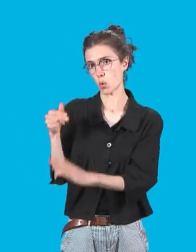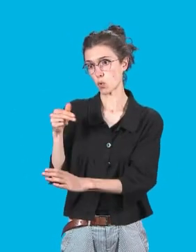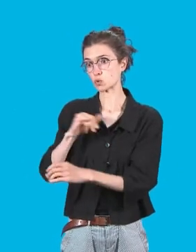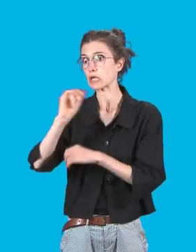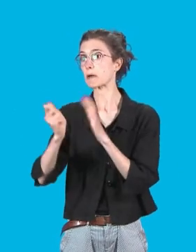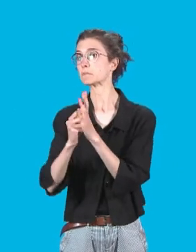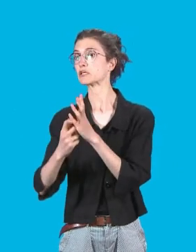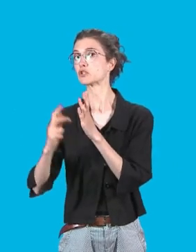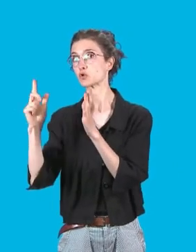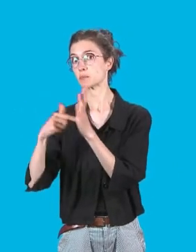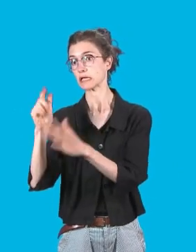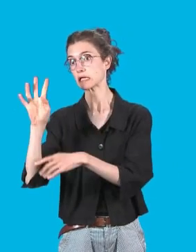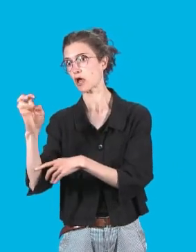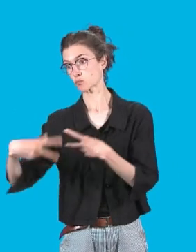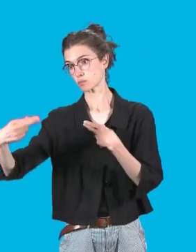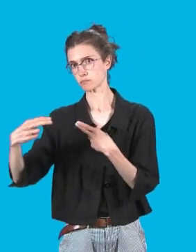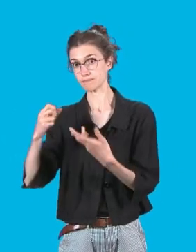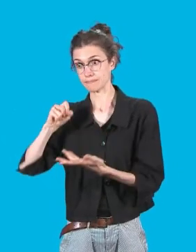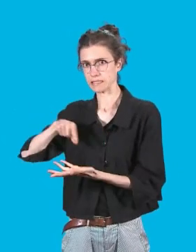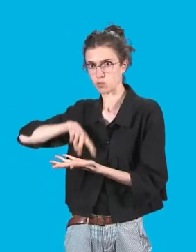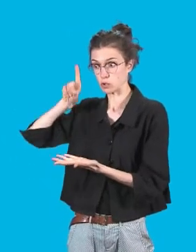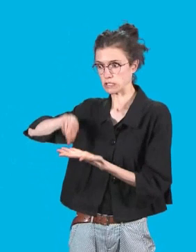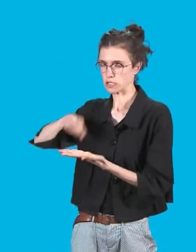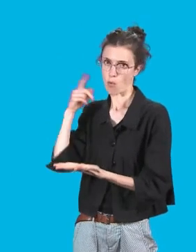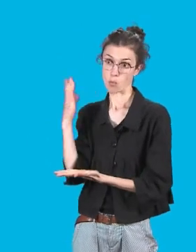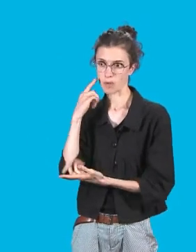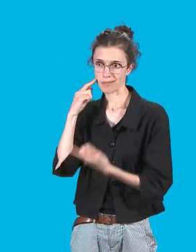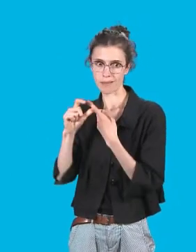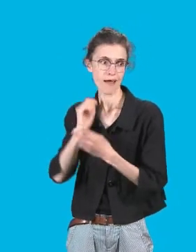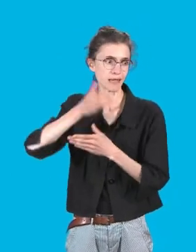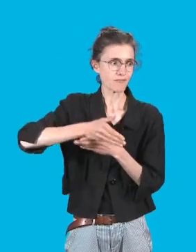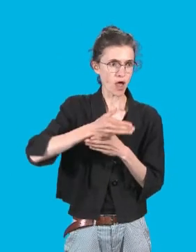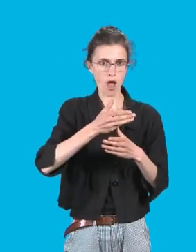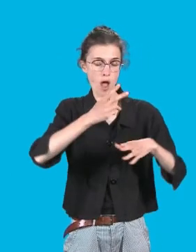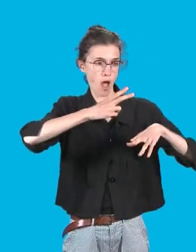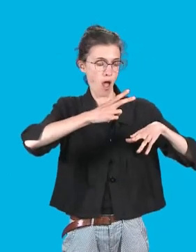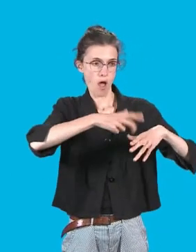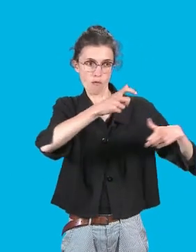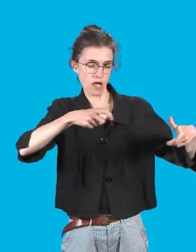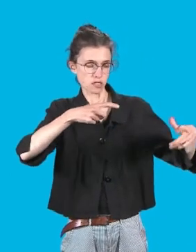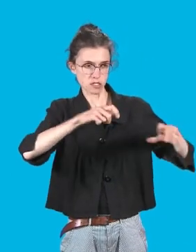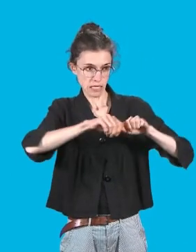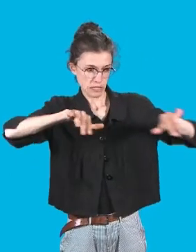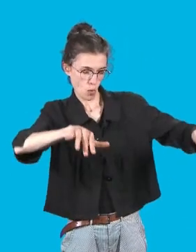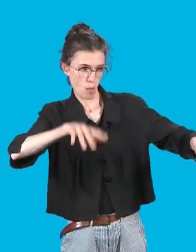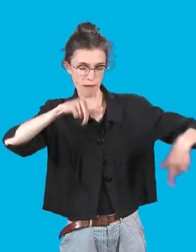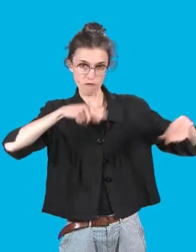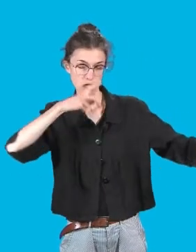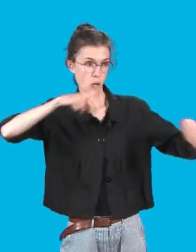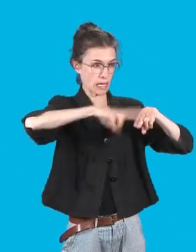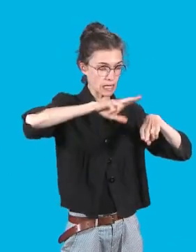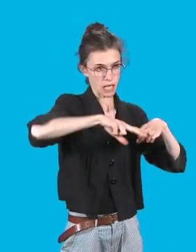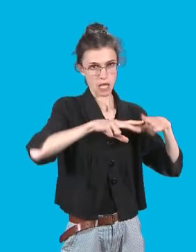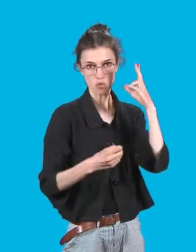nécessaires pour renouveler, créer et redimensionner des ouvrages, parfois centenaires, qui maillent notre territoire. Le budget